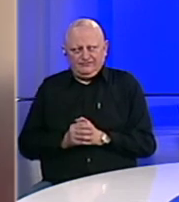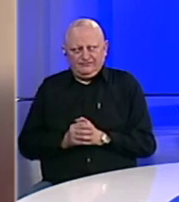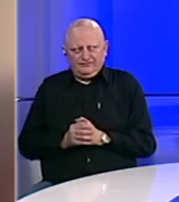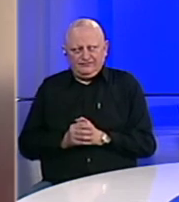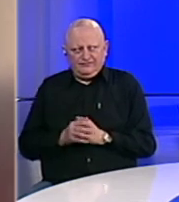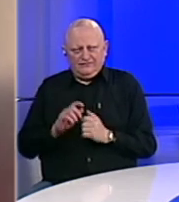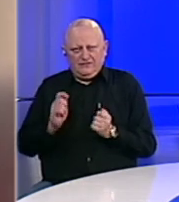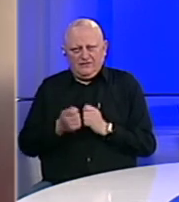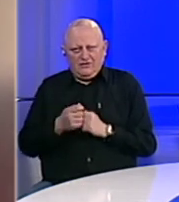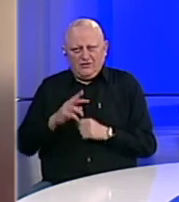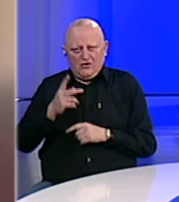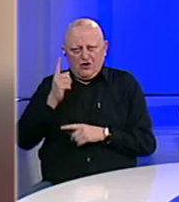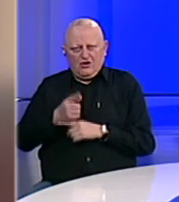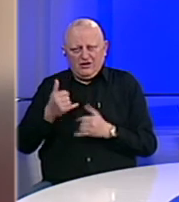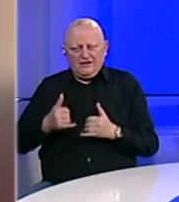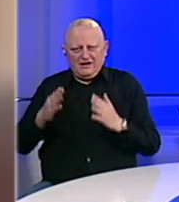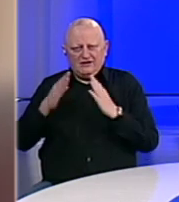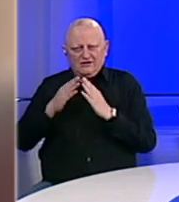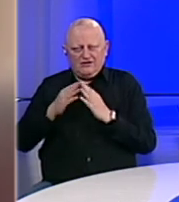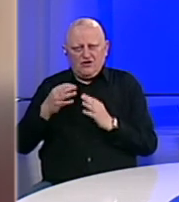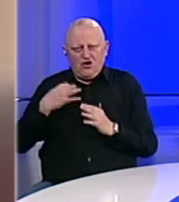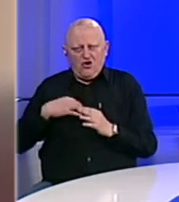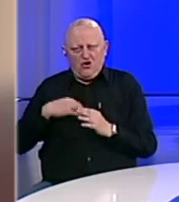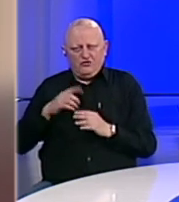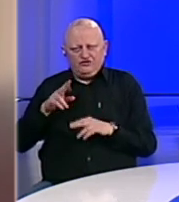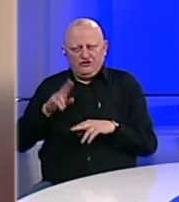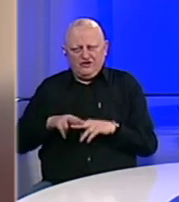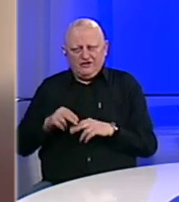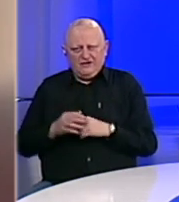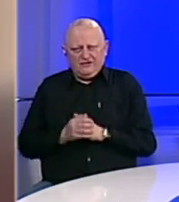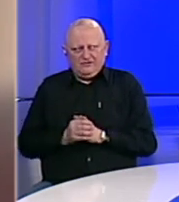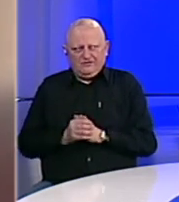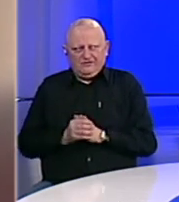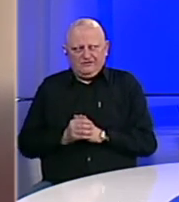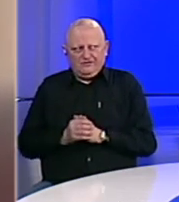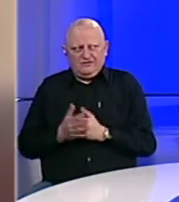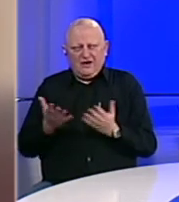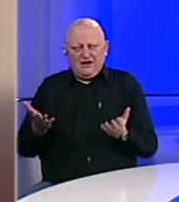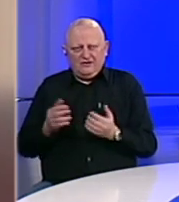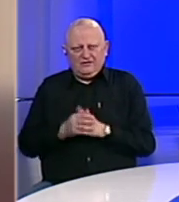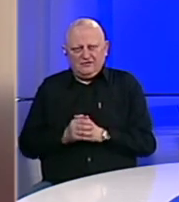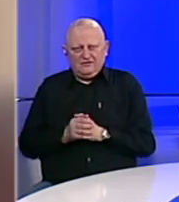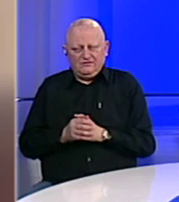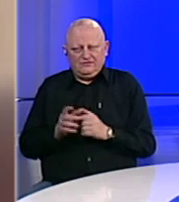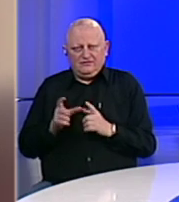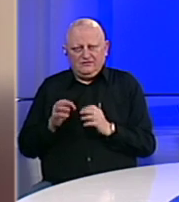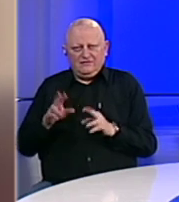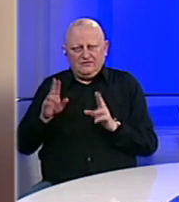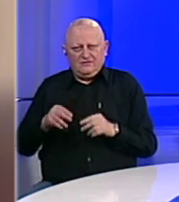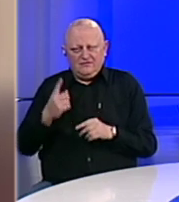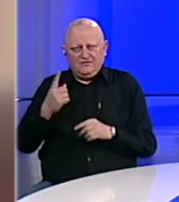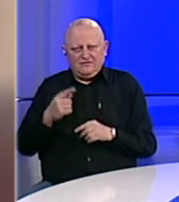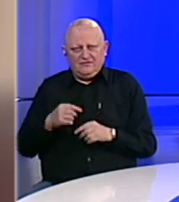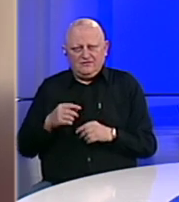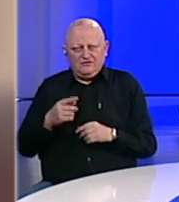Promijenila je odluku. Danas je kod kuće i obećava je da će tako i ostati. I eto. Da, imam jednu